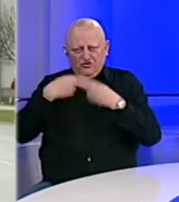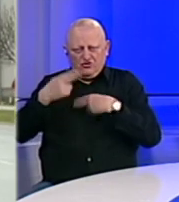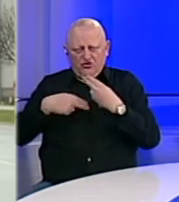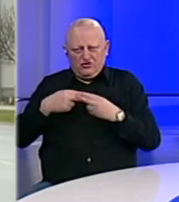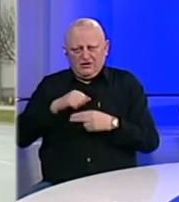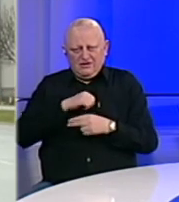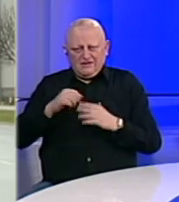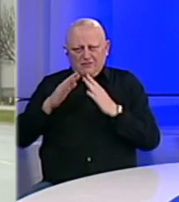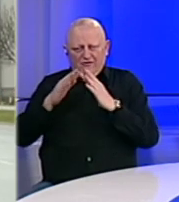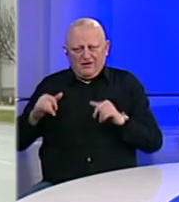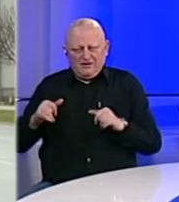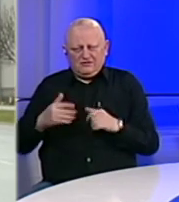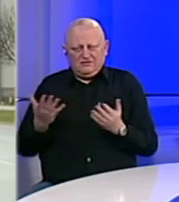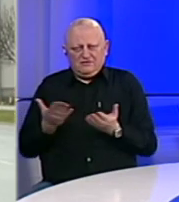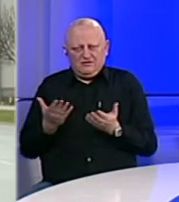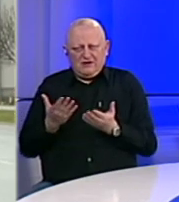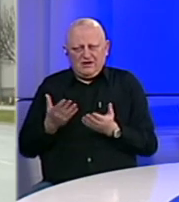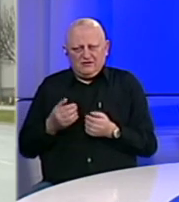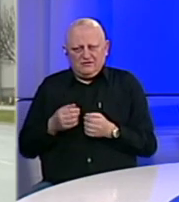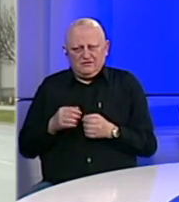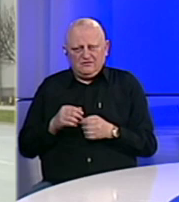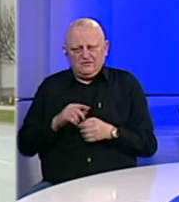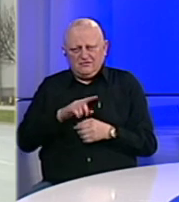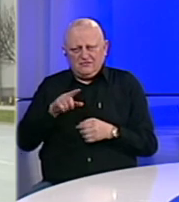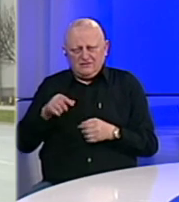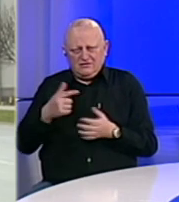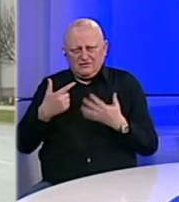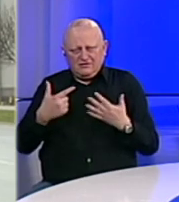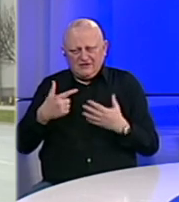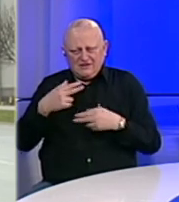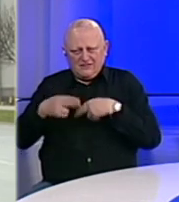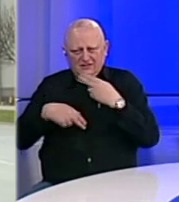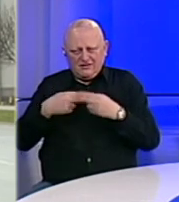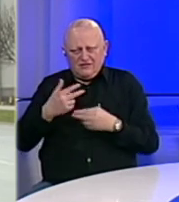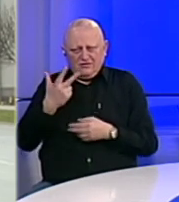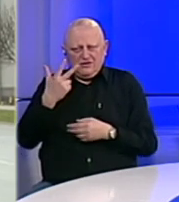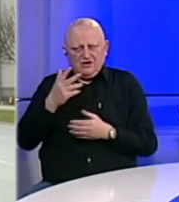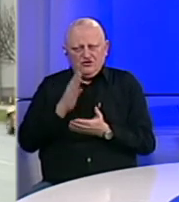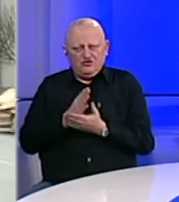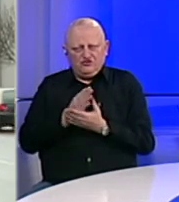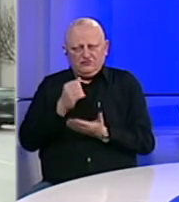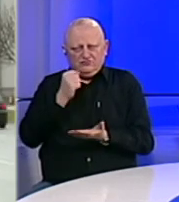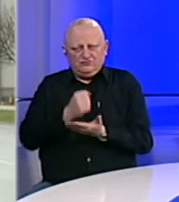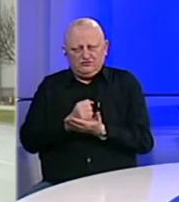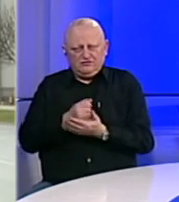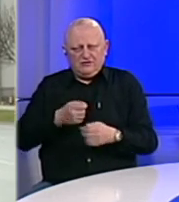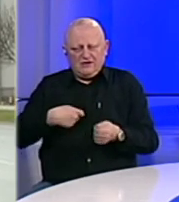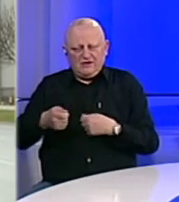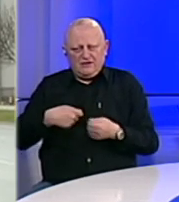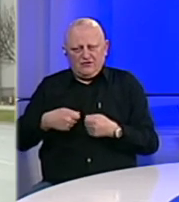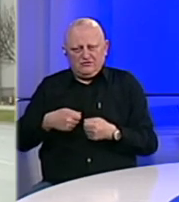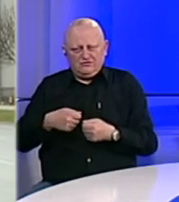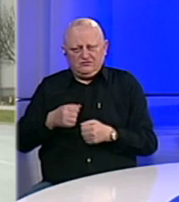i u toku samog vikenda, gdje smo od cirka izvršenih 70 kontrola, u svega tri slučaja utvrdili da su trgovci